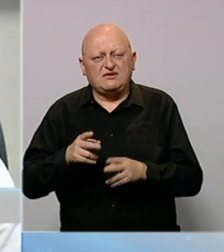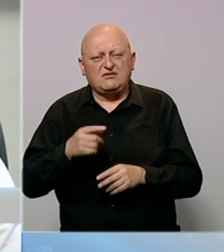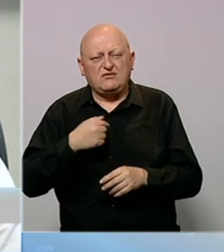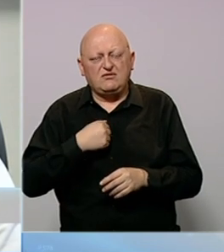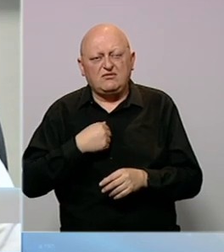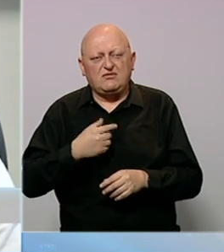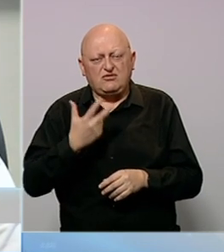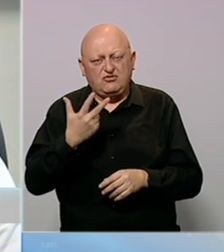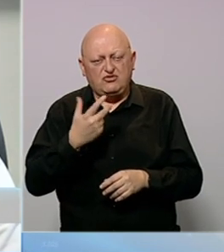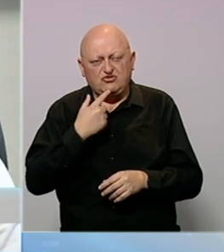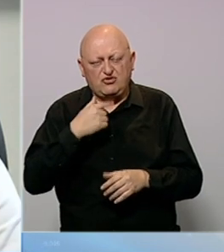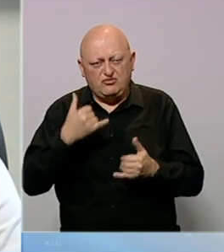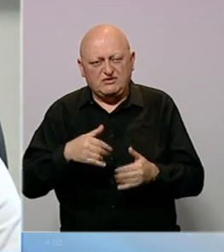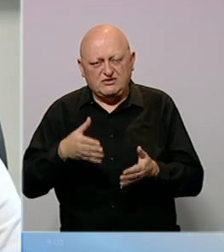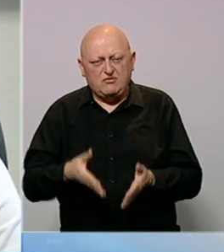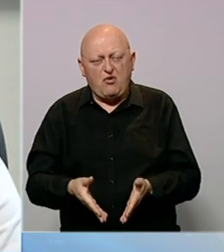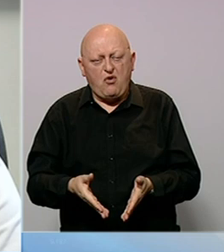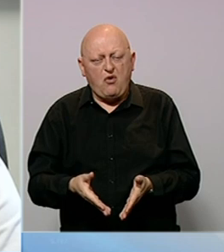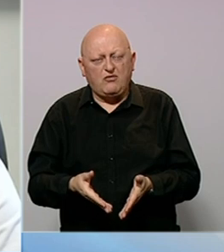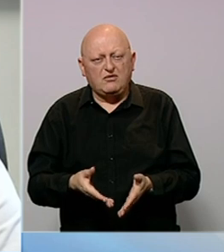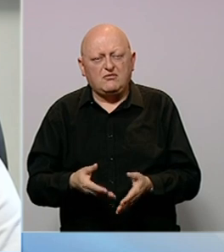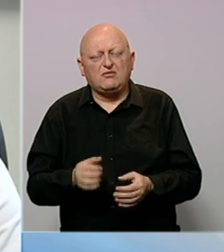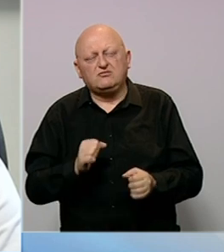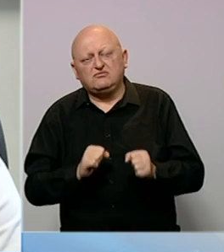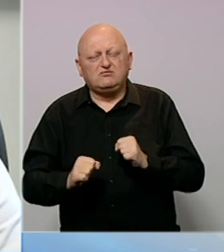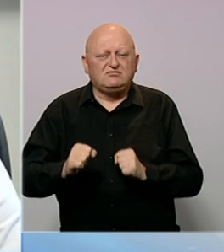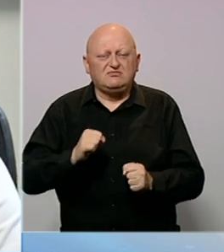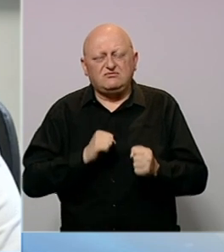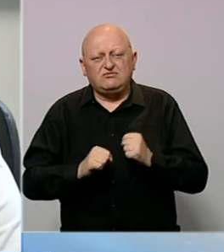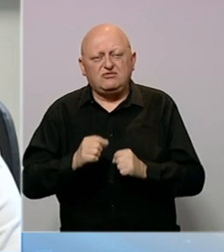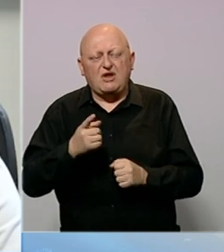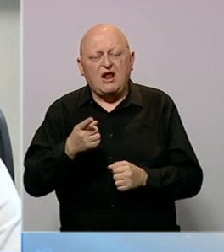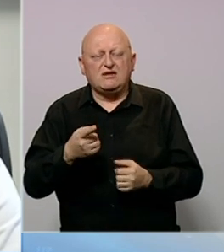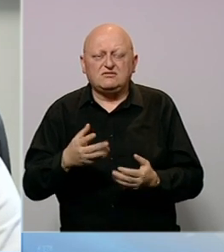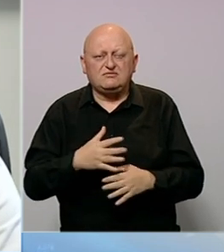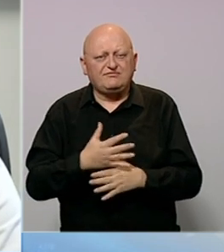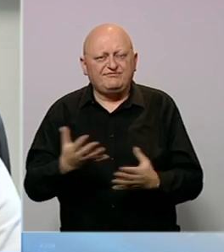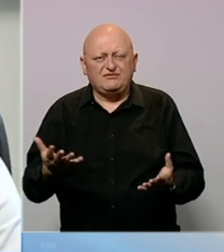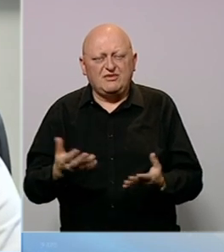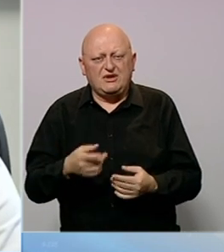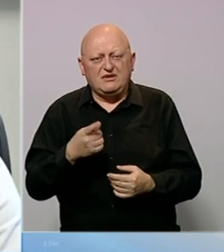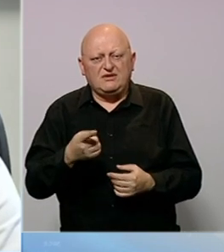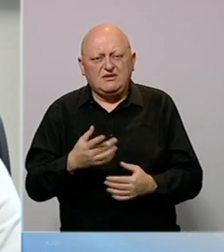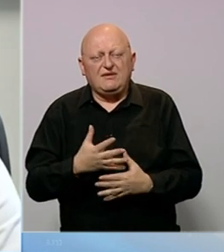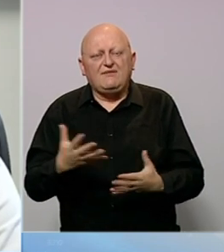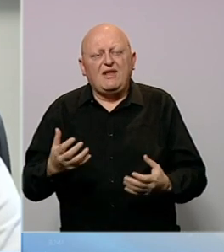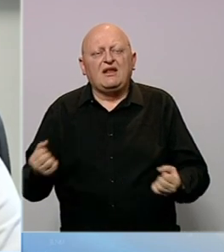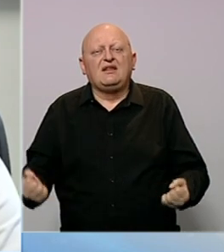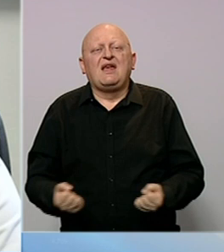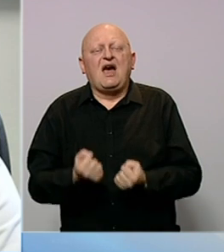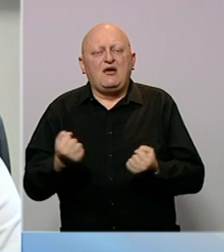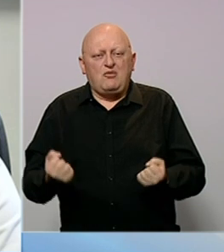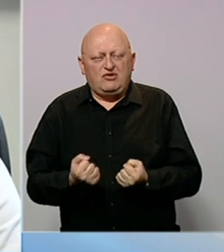nas trojica koji smo trenutno sad tu odolijevamo svemu, ali zaista to su veliki napori